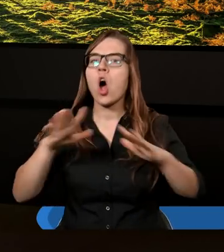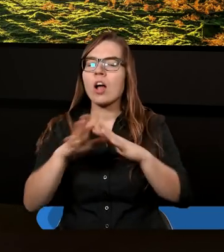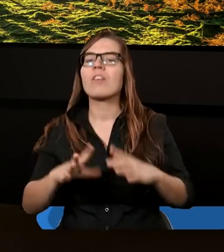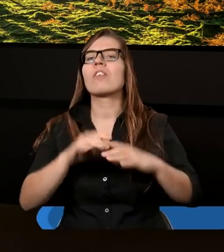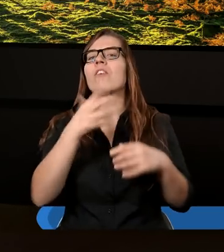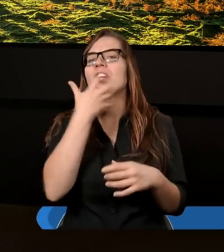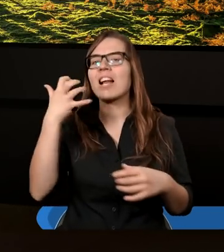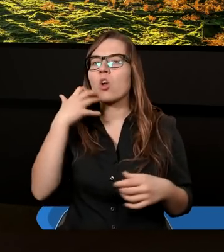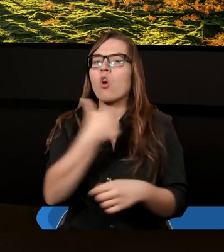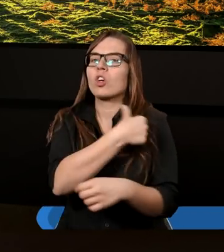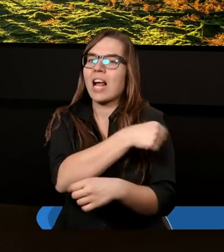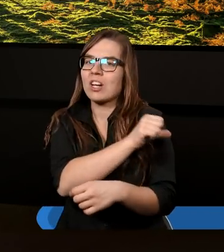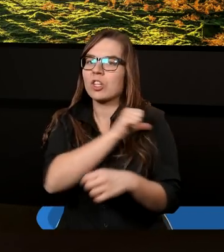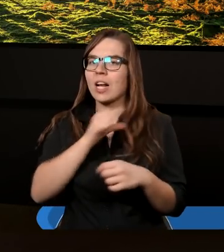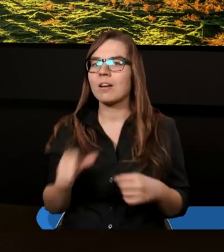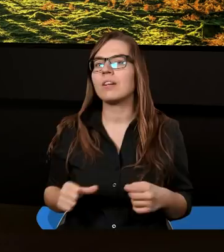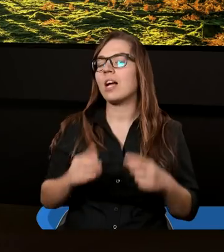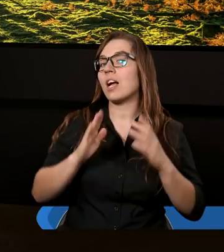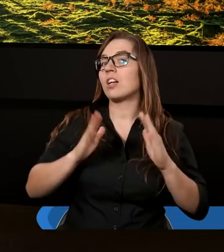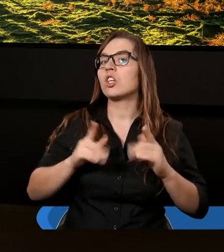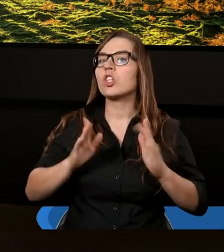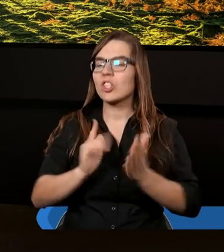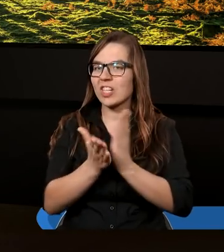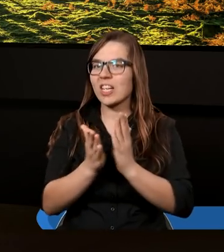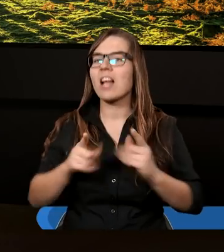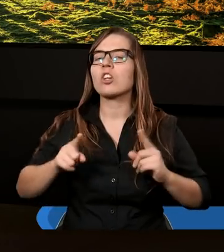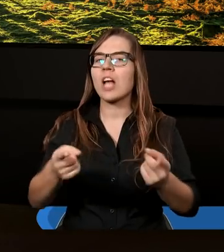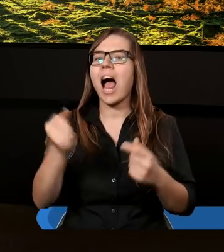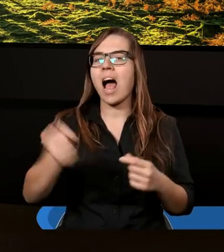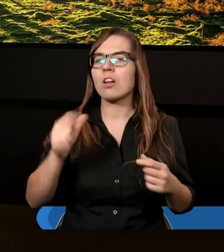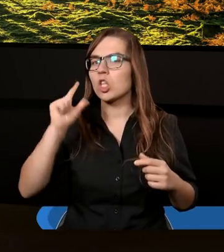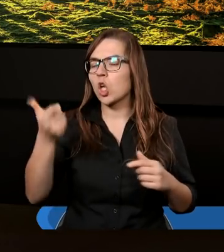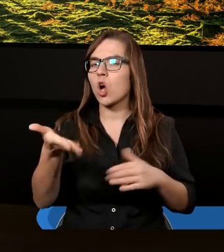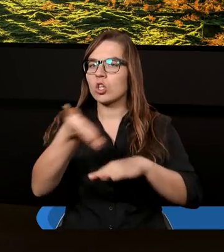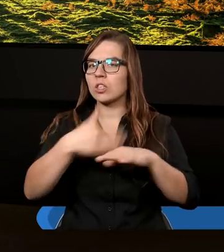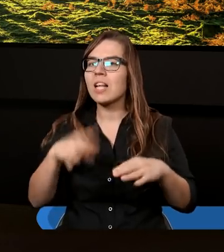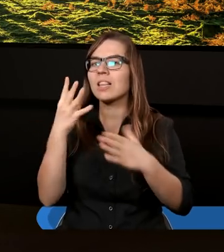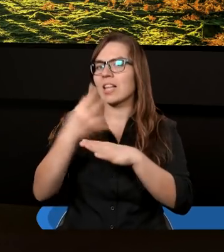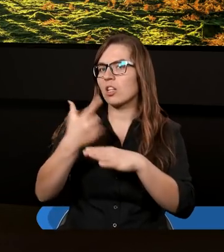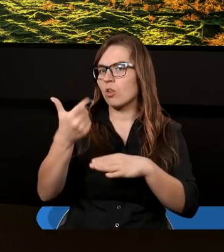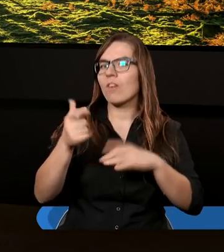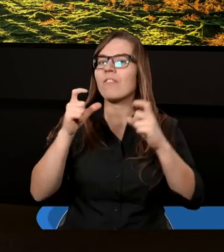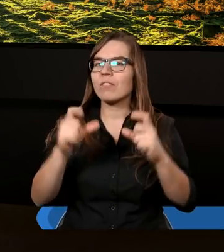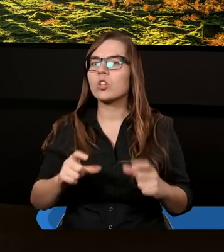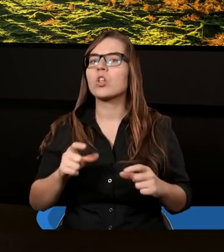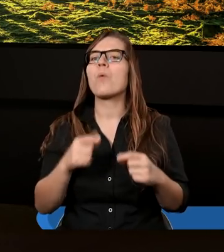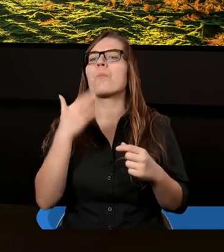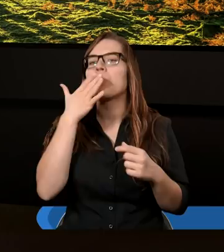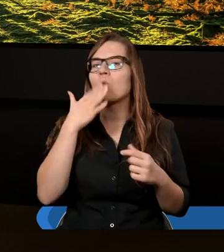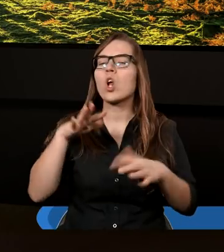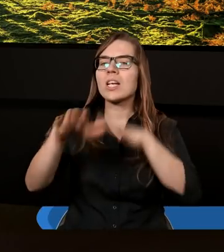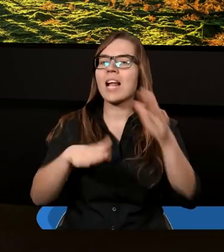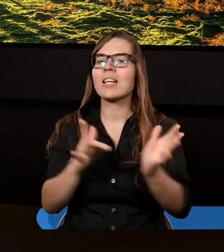wczesnochrześcijańskim. Księga Dziejów Apostolskim w II rozdziale i w wersecie 42 mówi o naśladowcach